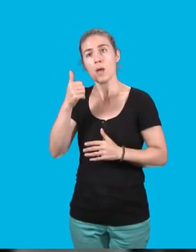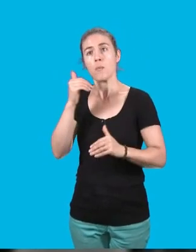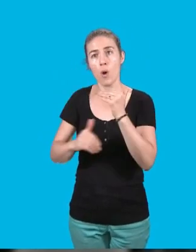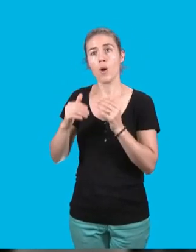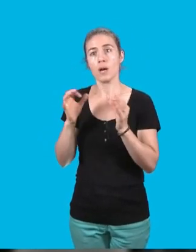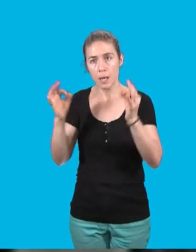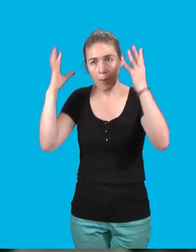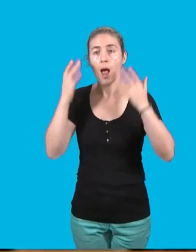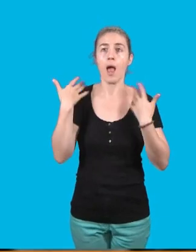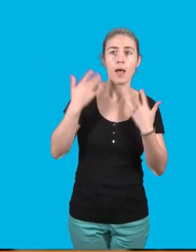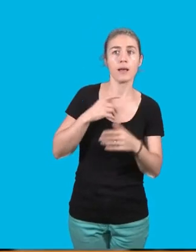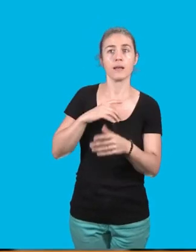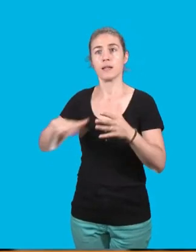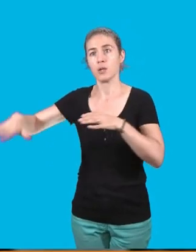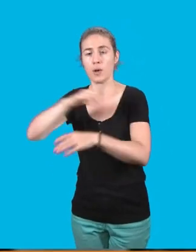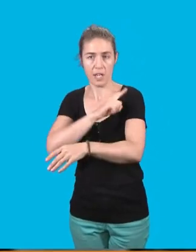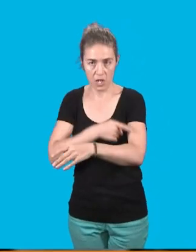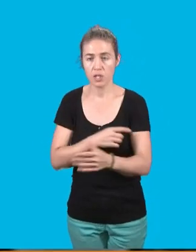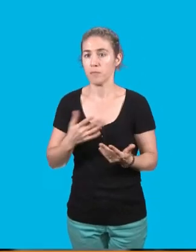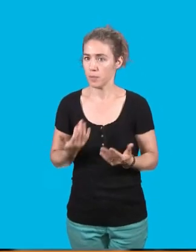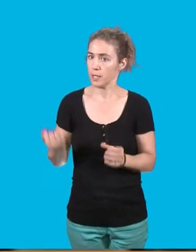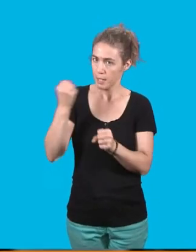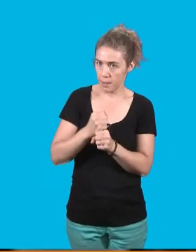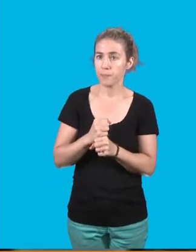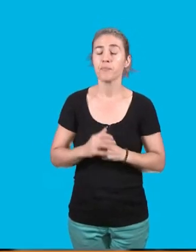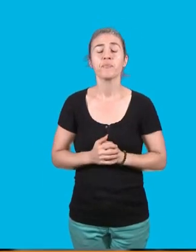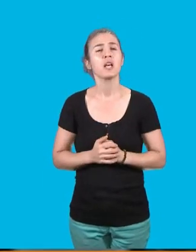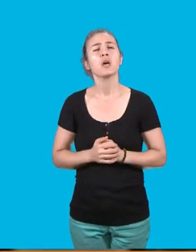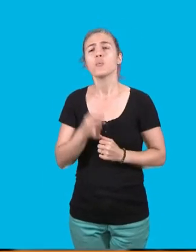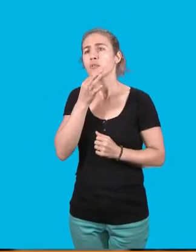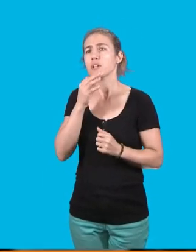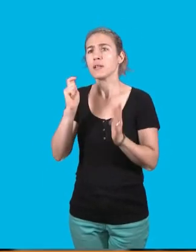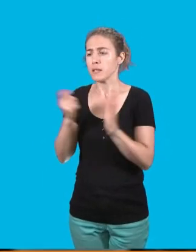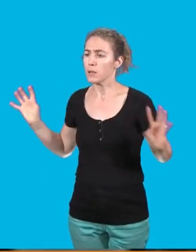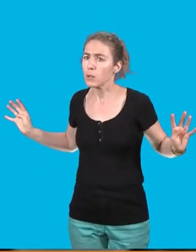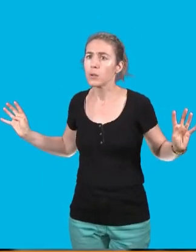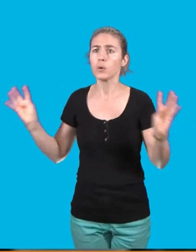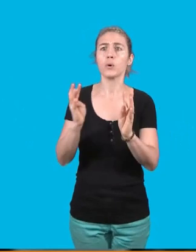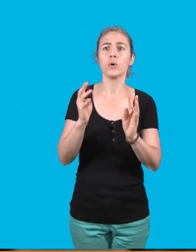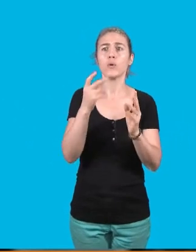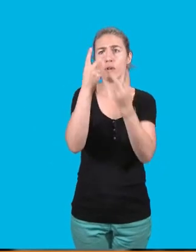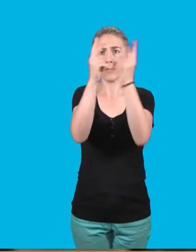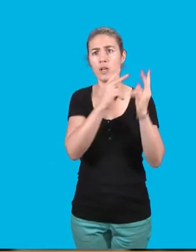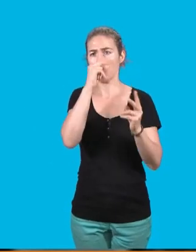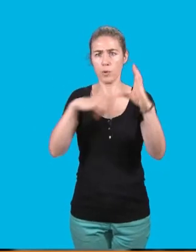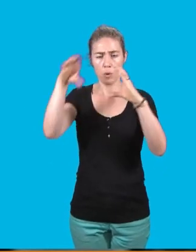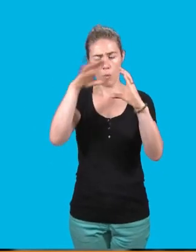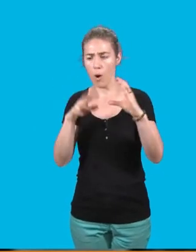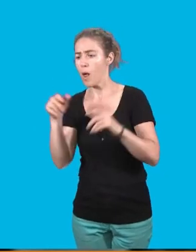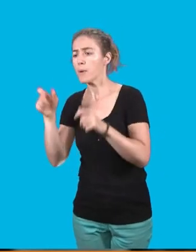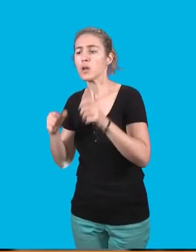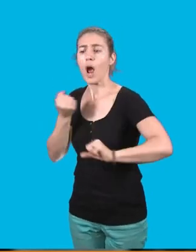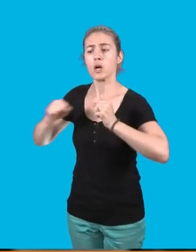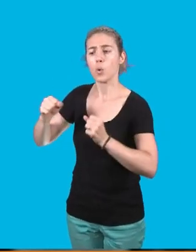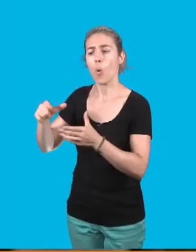énergie territorial et fixions dans le cadre d'une grande concertation avec les communes de la métropole avec des acteurs locaux